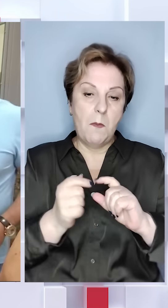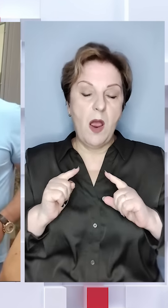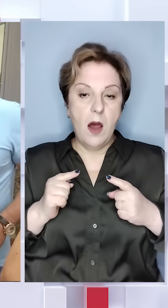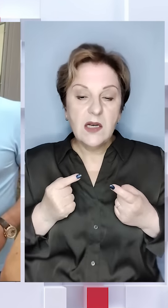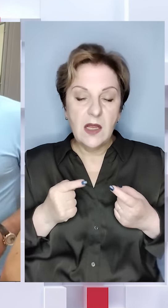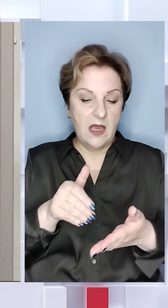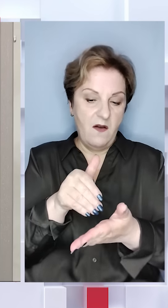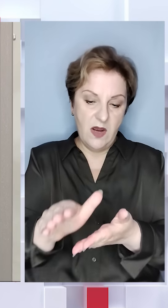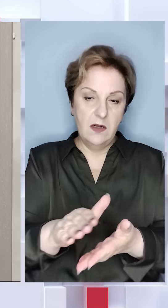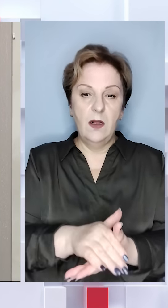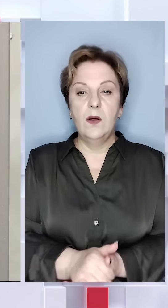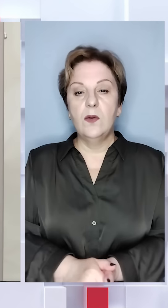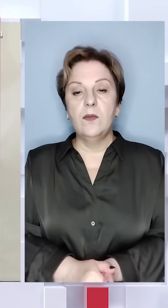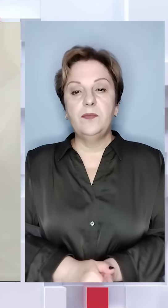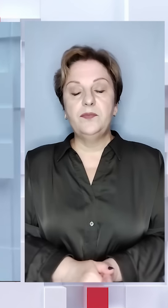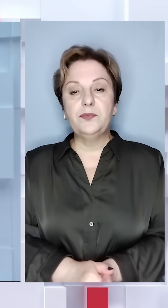арешту відхилила.